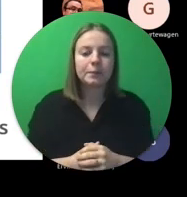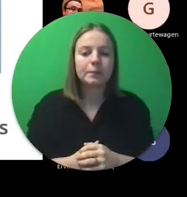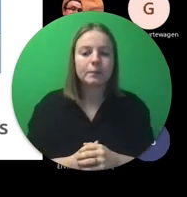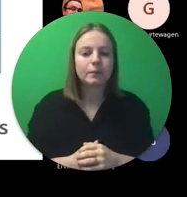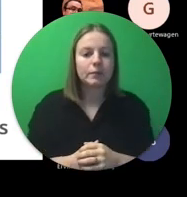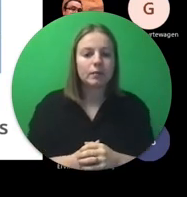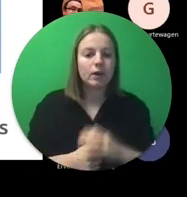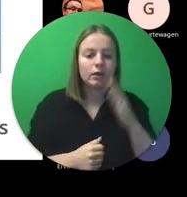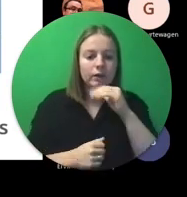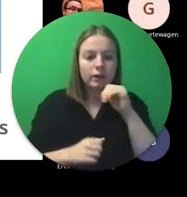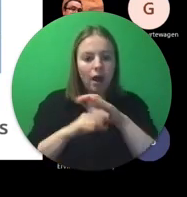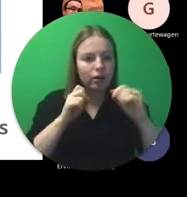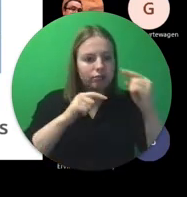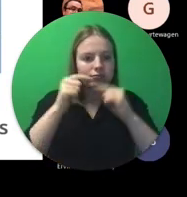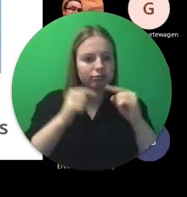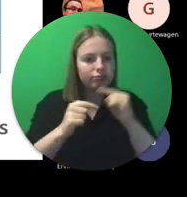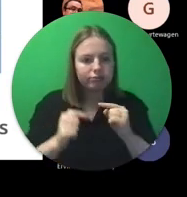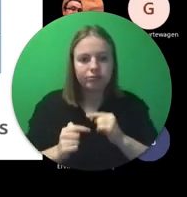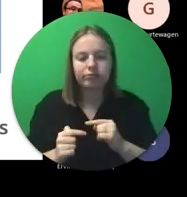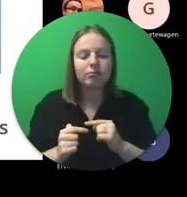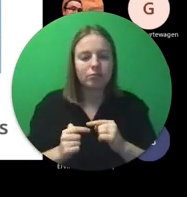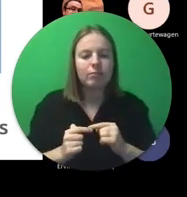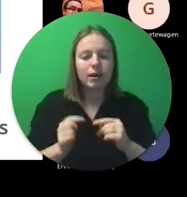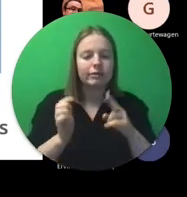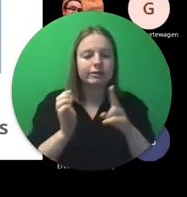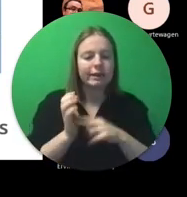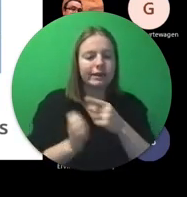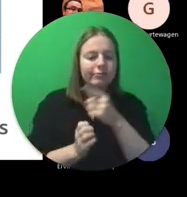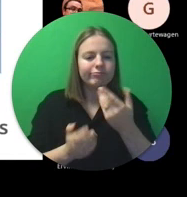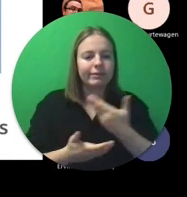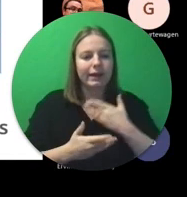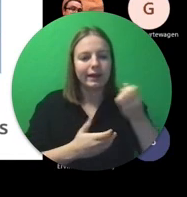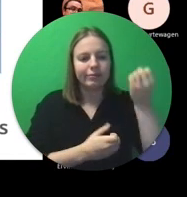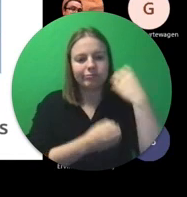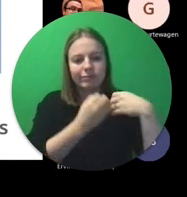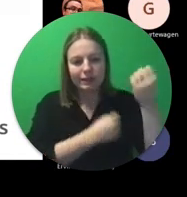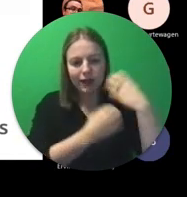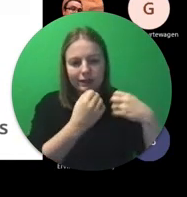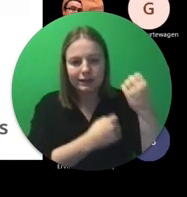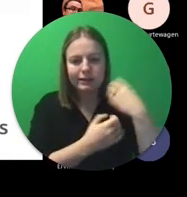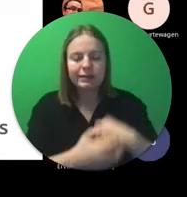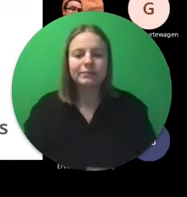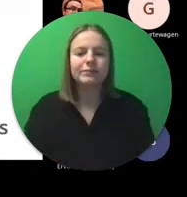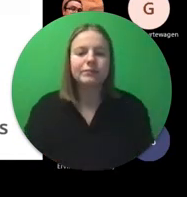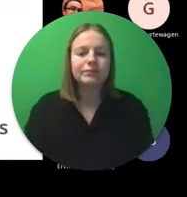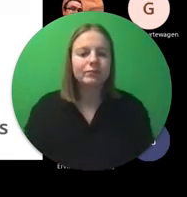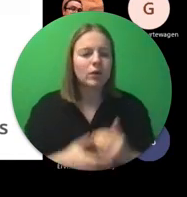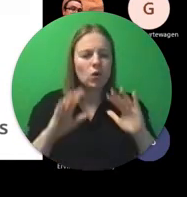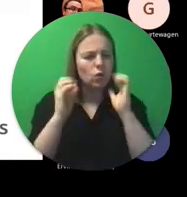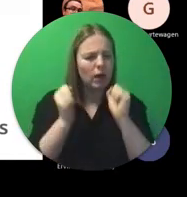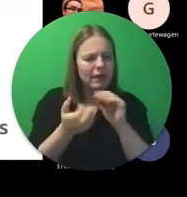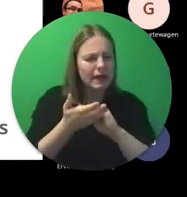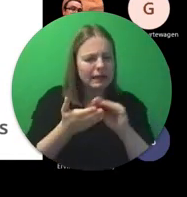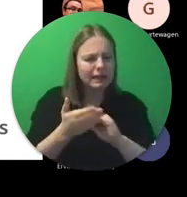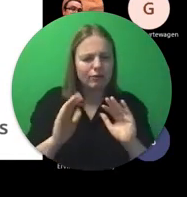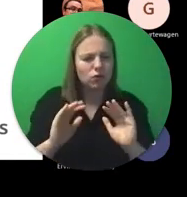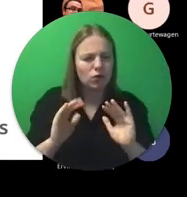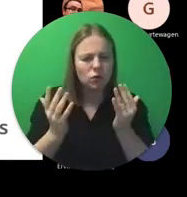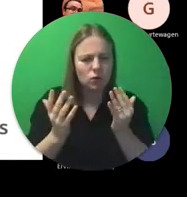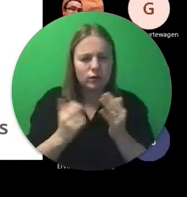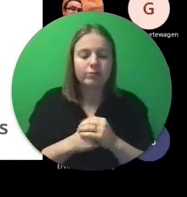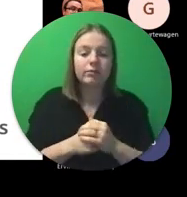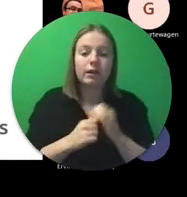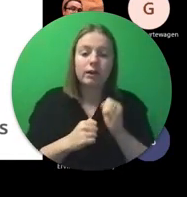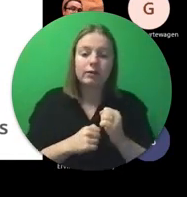Ik ga ze hier niet allemaal overlopen, maar jullie krijgen zeker de presentaties later doorgestuurd. Hoe kan je daarop inschrijven? Wel,